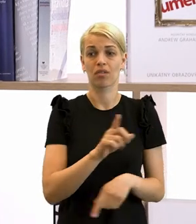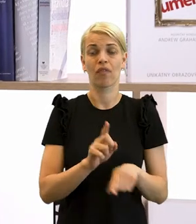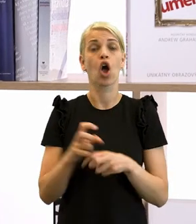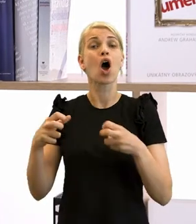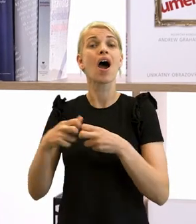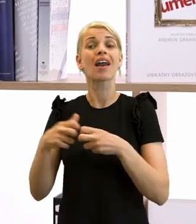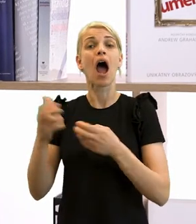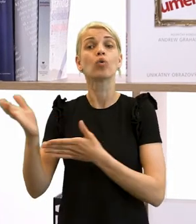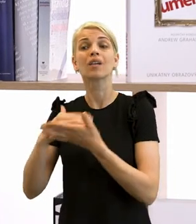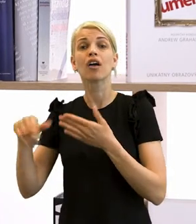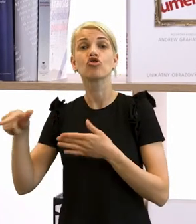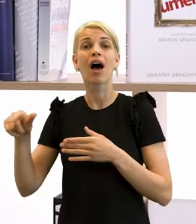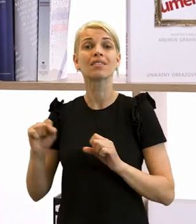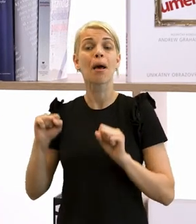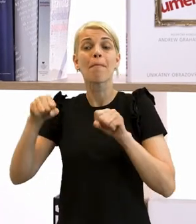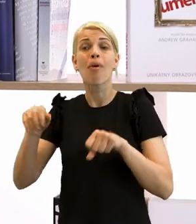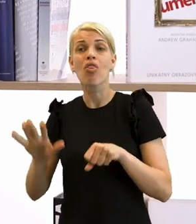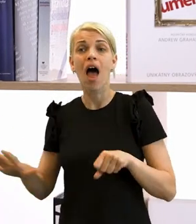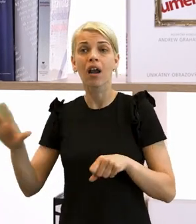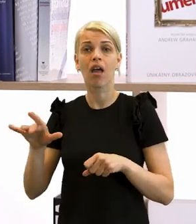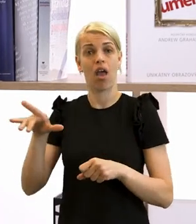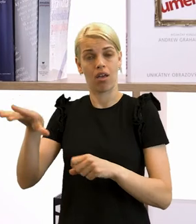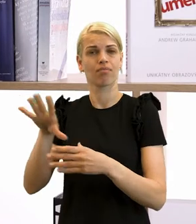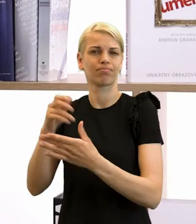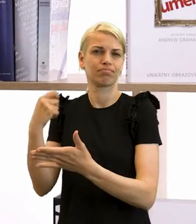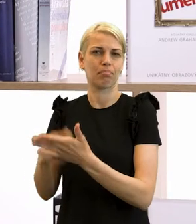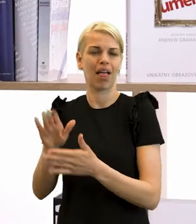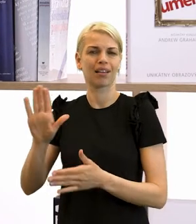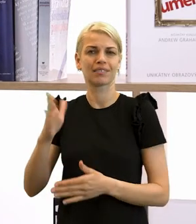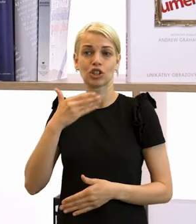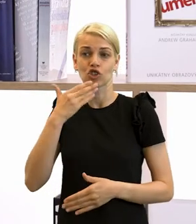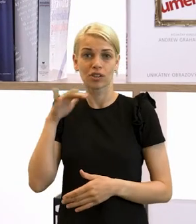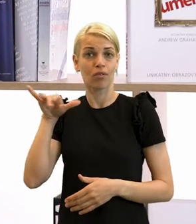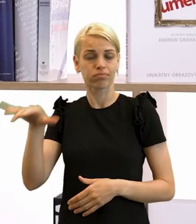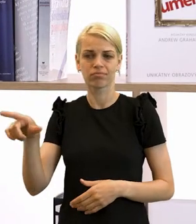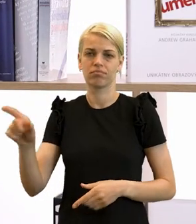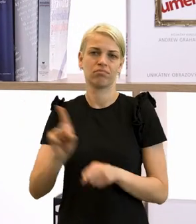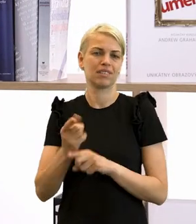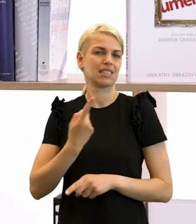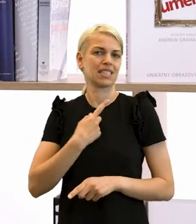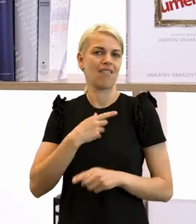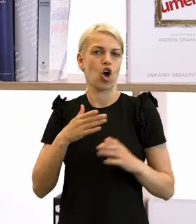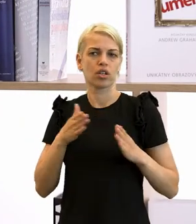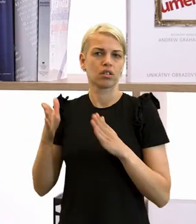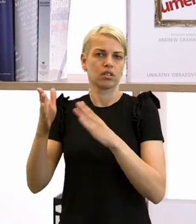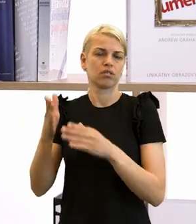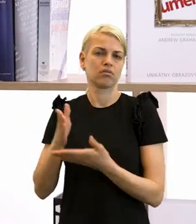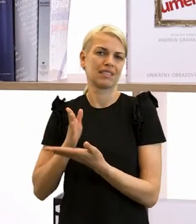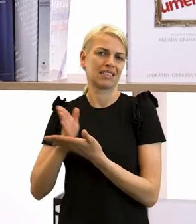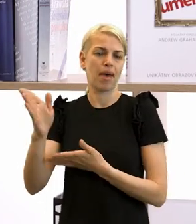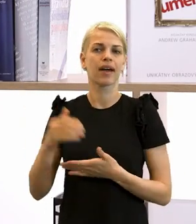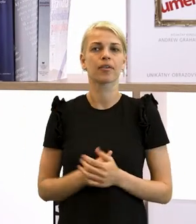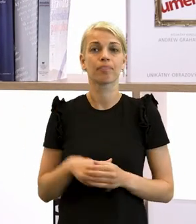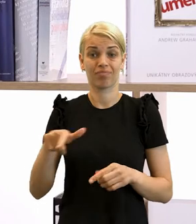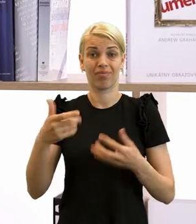Rakúska časť monarchie, ktorej súčasťou boli napríklad aj Čechy, išla zás svojím smerom. No a práve toto rozdelenie